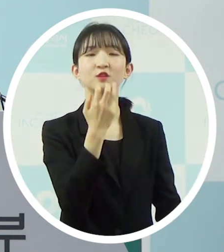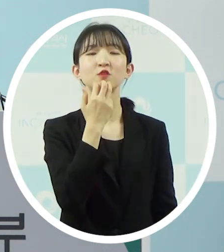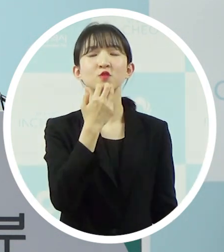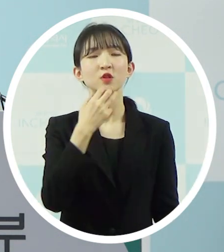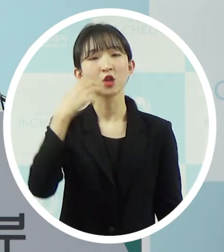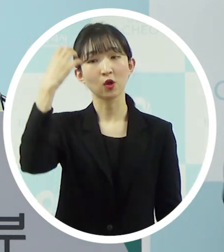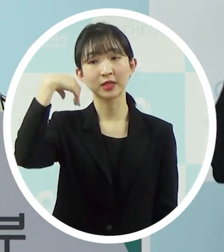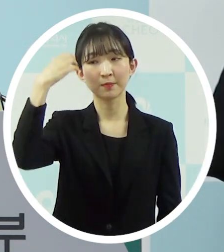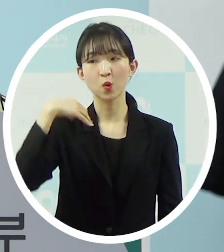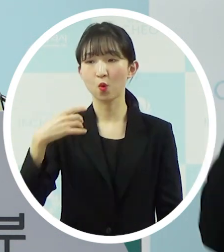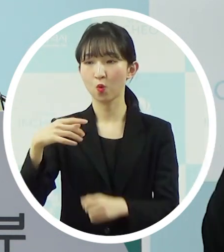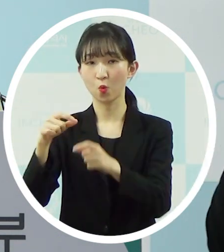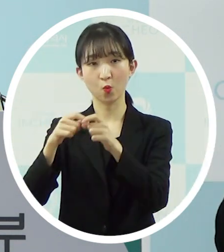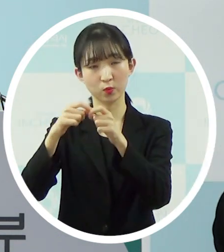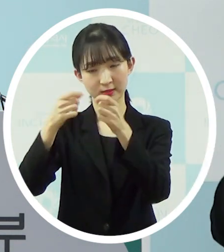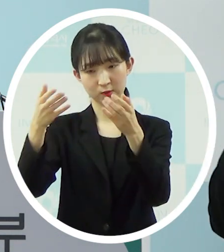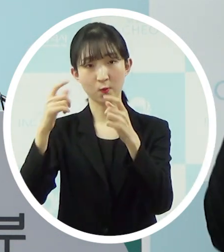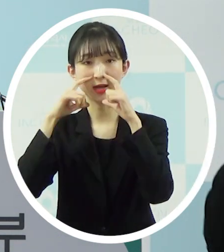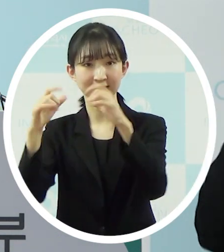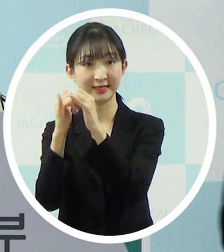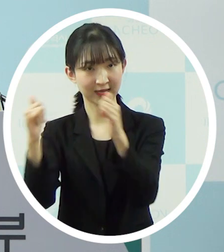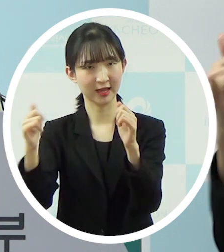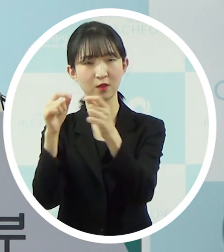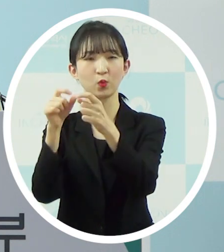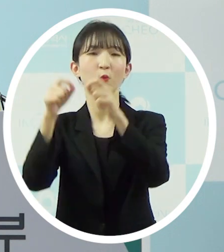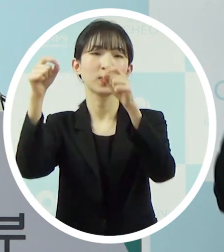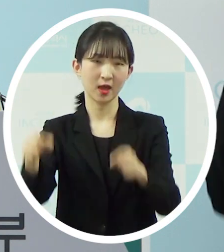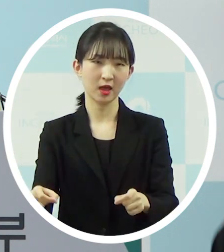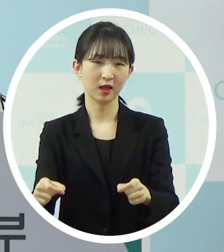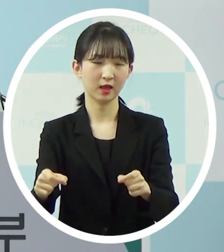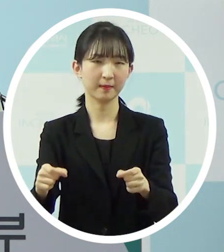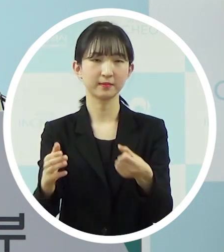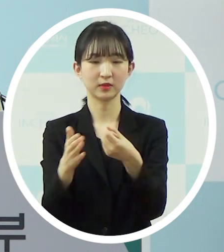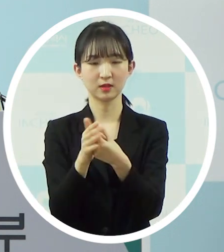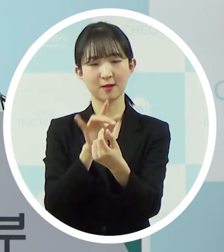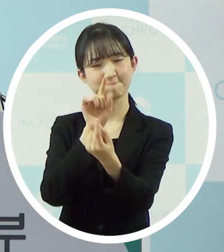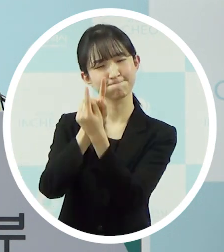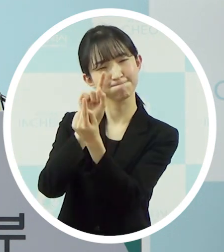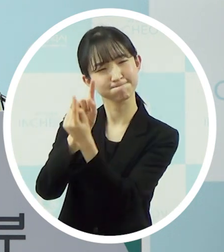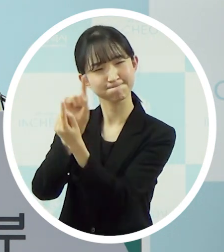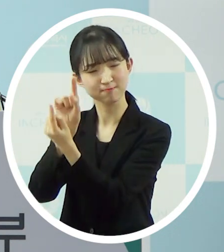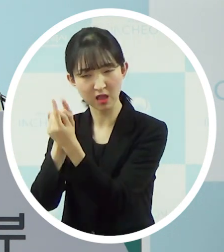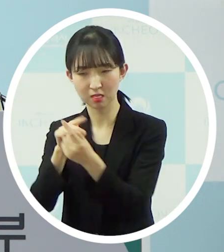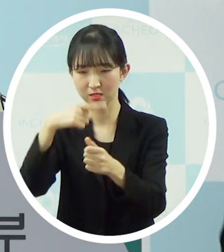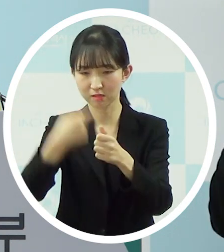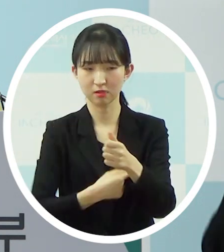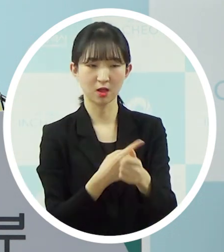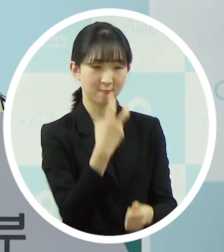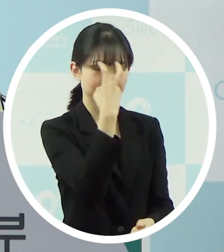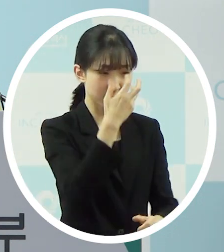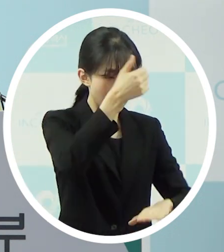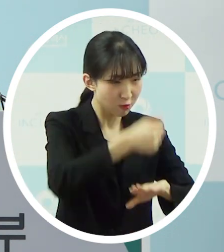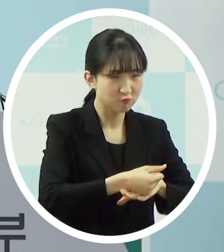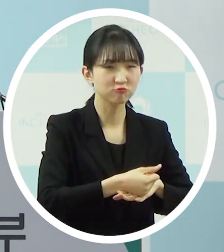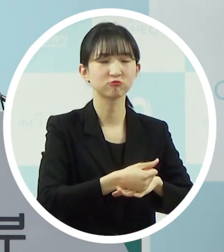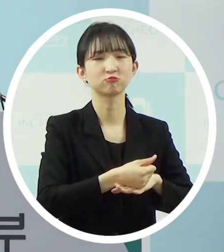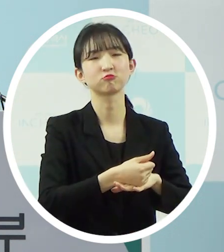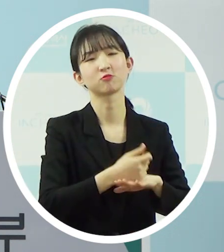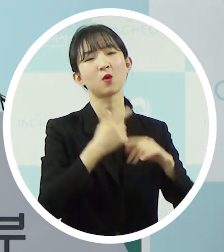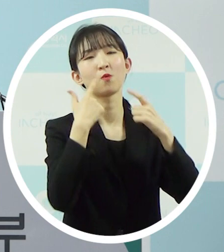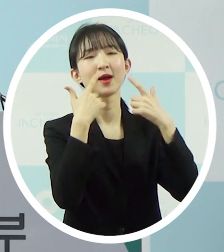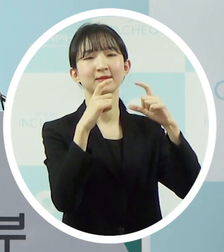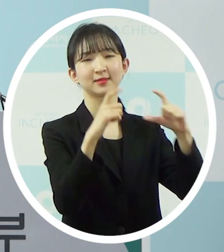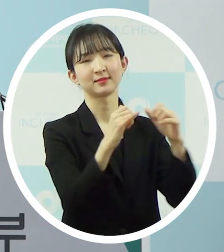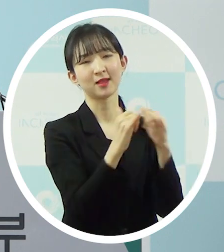영등포구 확진 환자의 동료로서 확진 환자의 밀접 접촉자 검체검사를 통해 양성 판정을